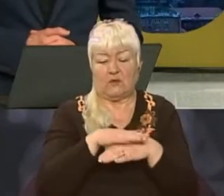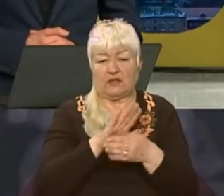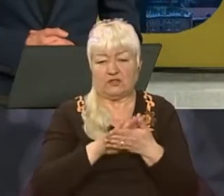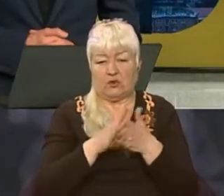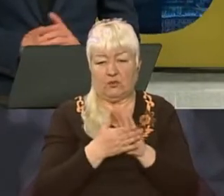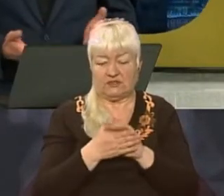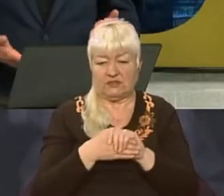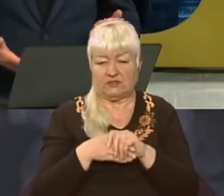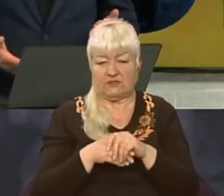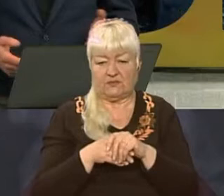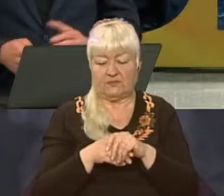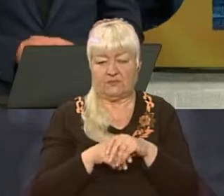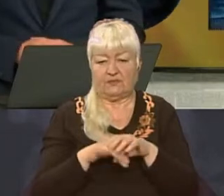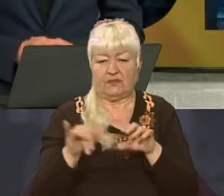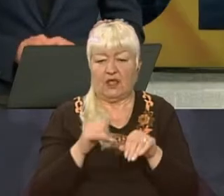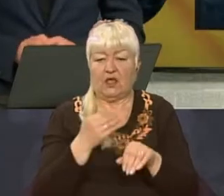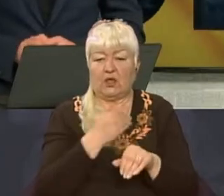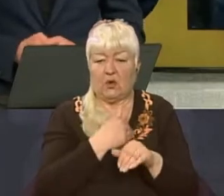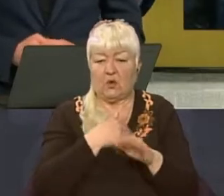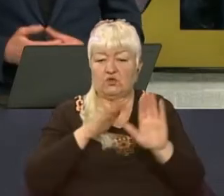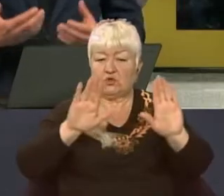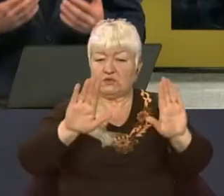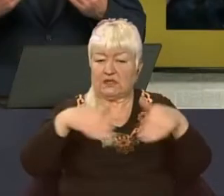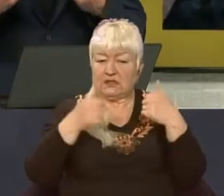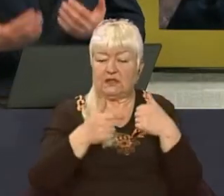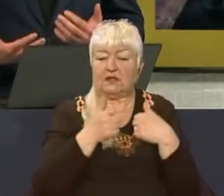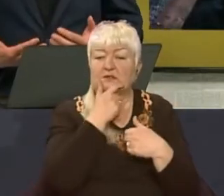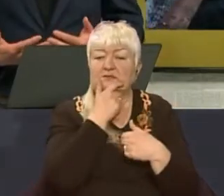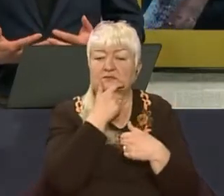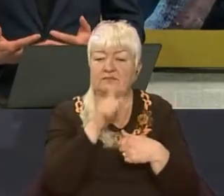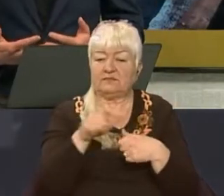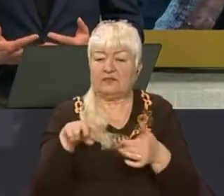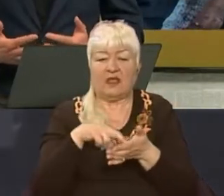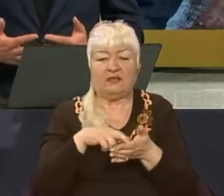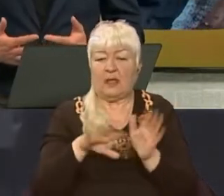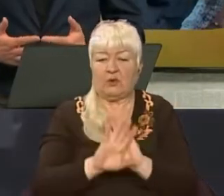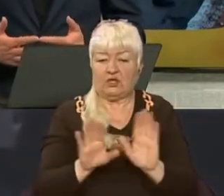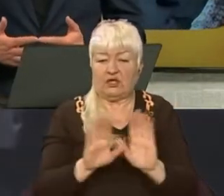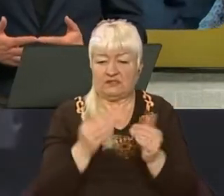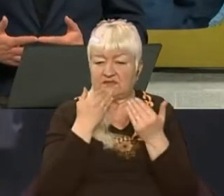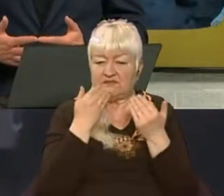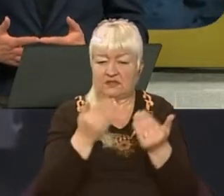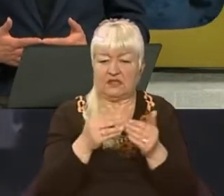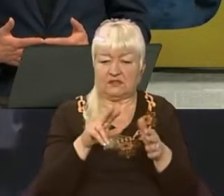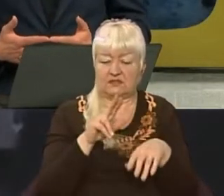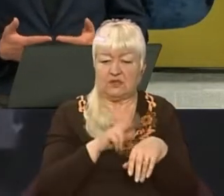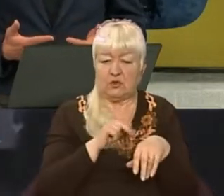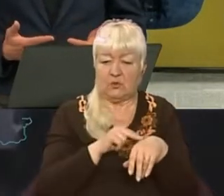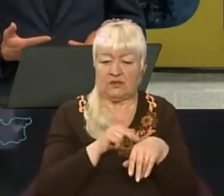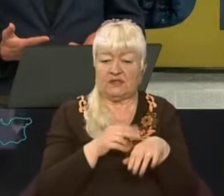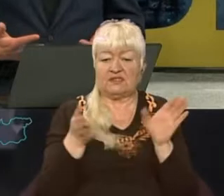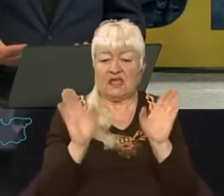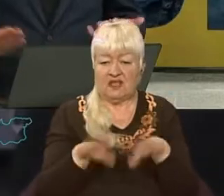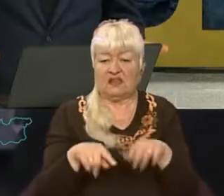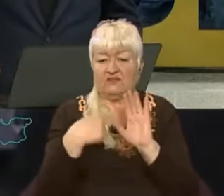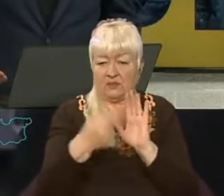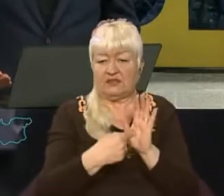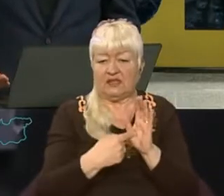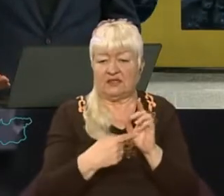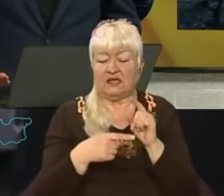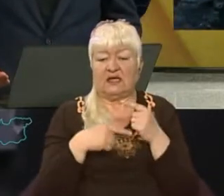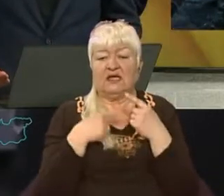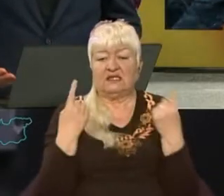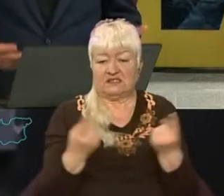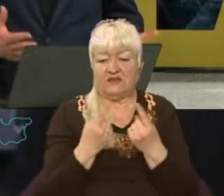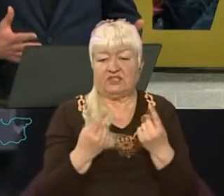останнє, напевно, хочу теж закликати глядачів не боятися звертатися до поліції, навіть в питаннях